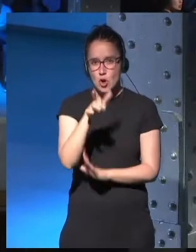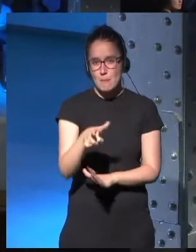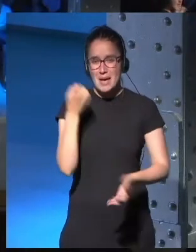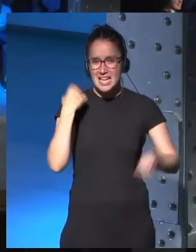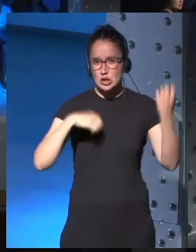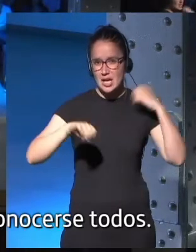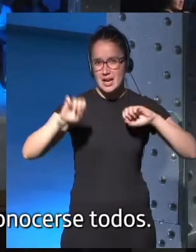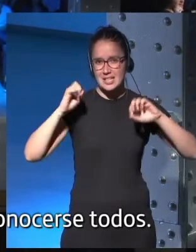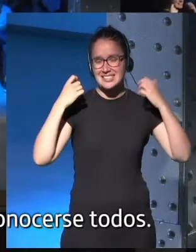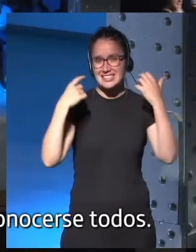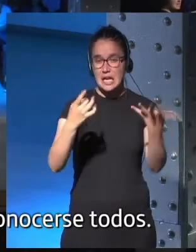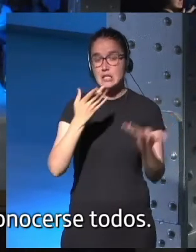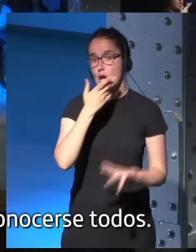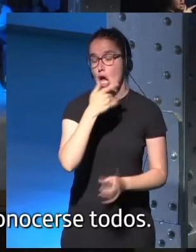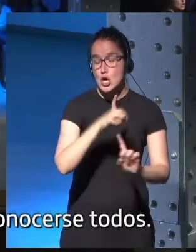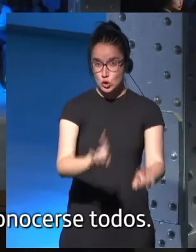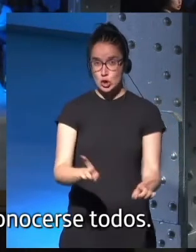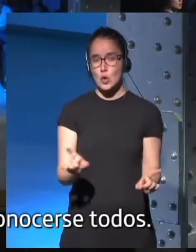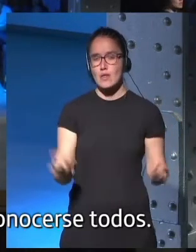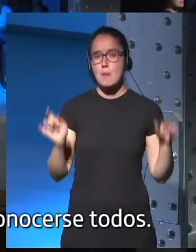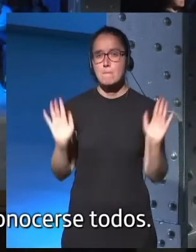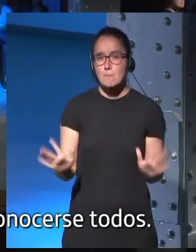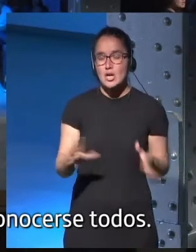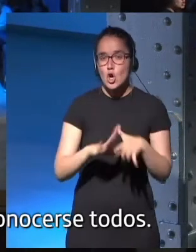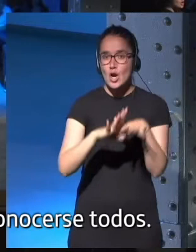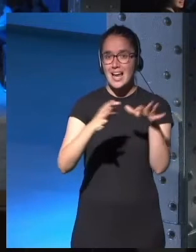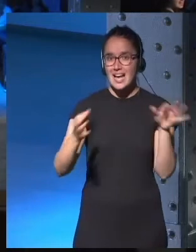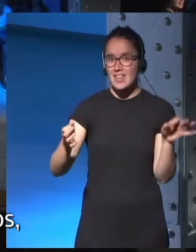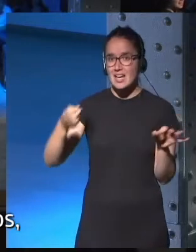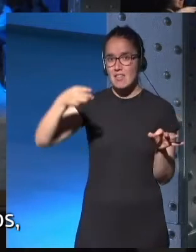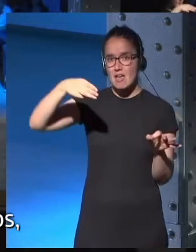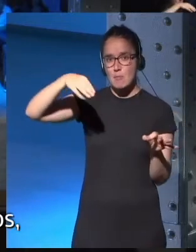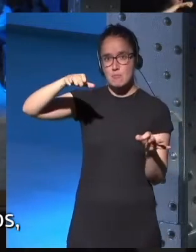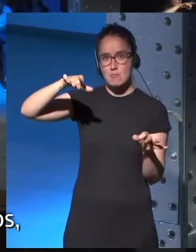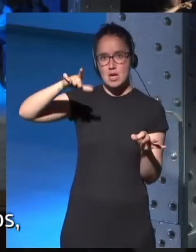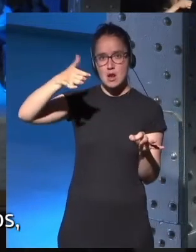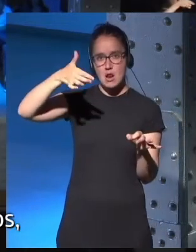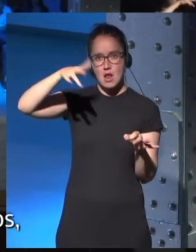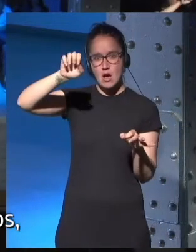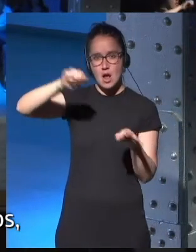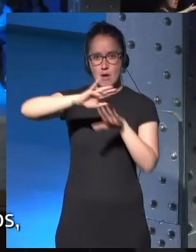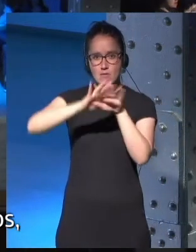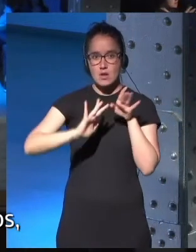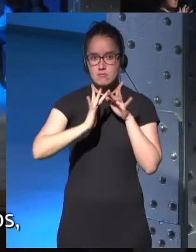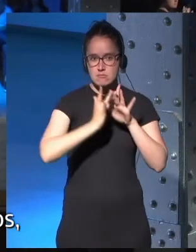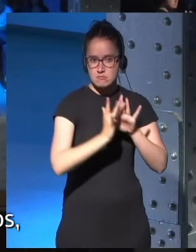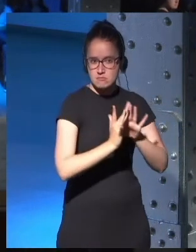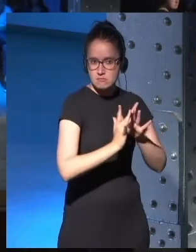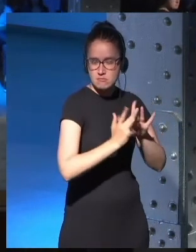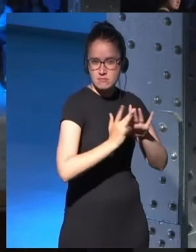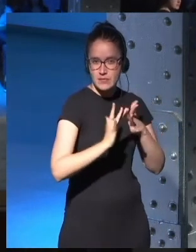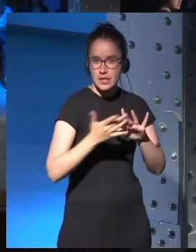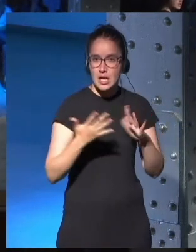ne se connaîtraient pas, mais par la chaîne de Milgram, ils arriveraient tous à se rencontrer. Et là où le roman a dégénéré, c'est que j'en ai